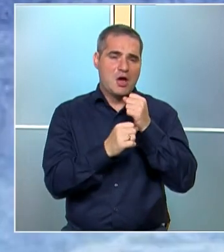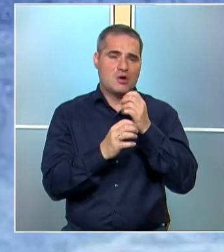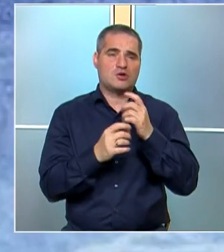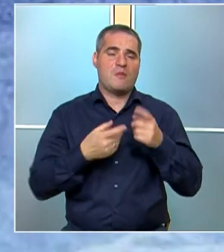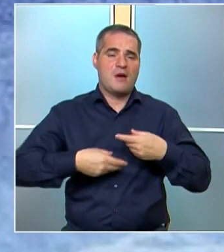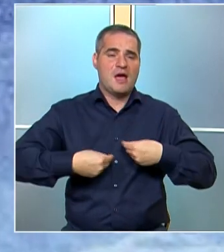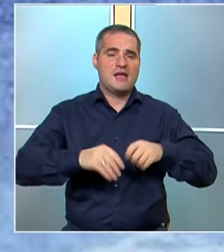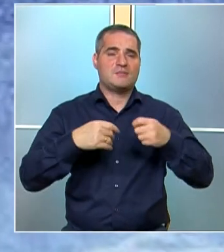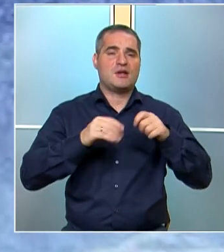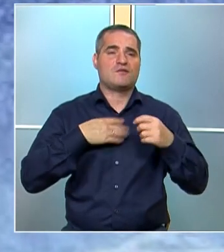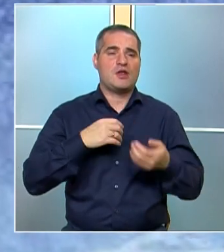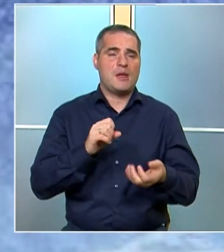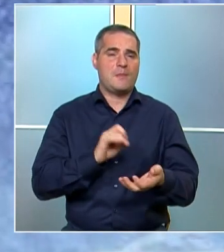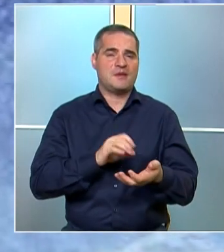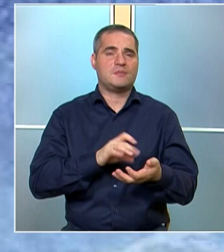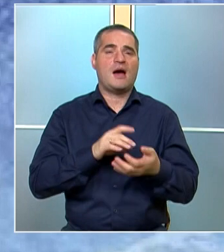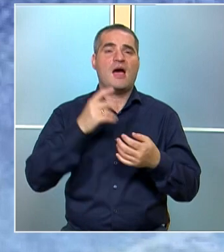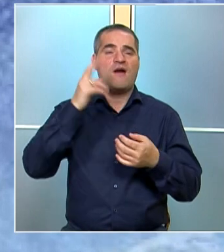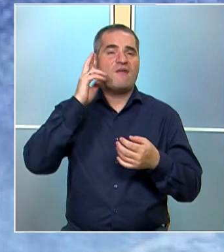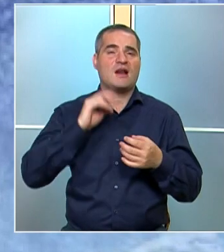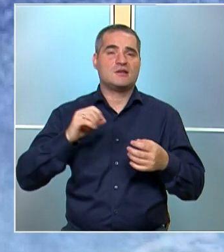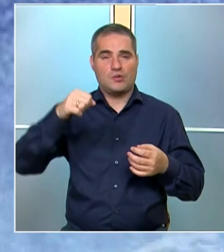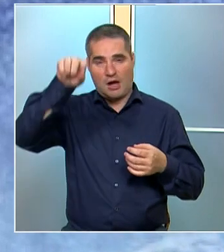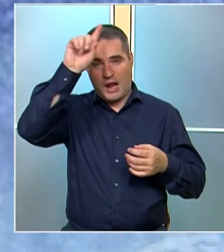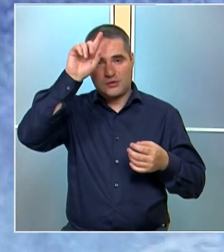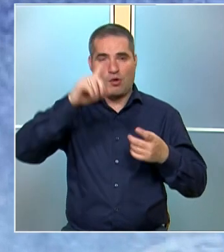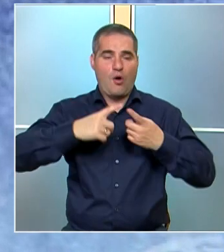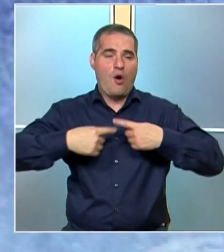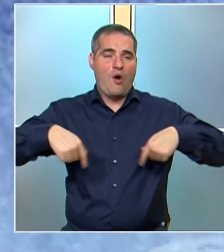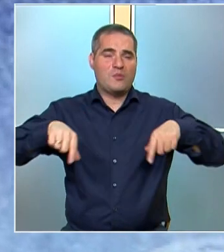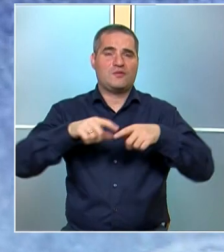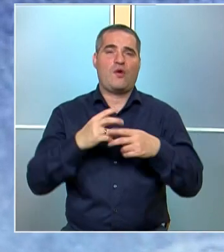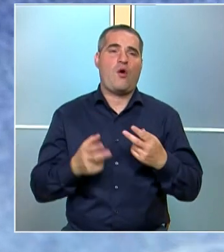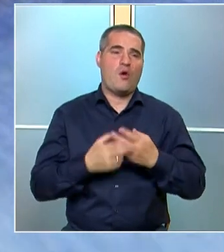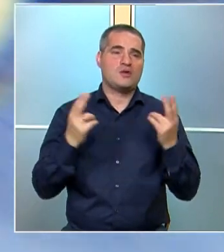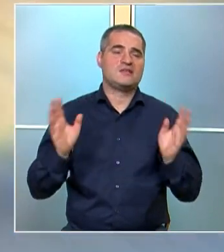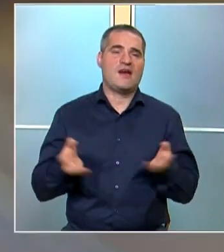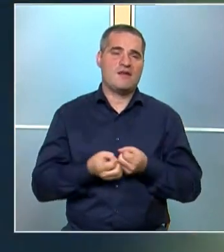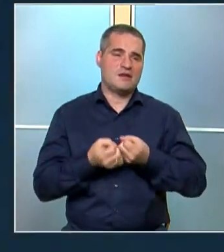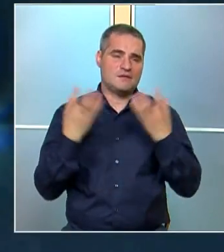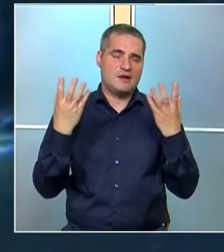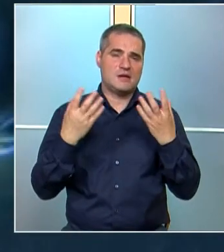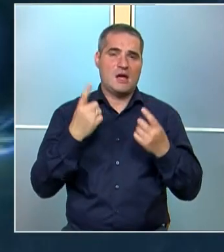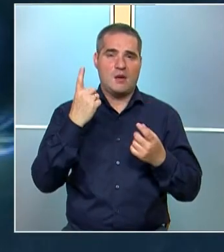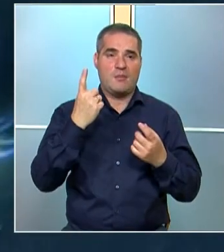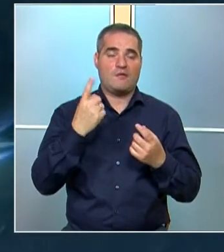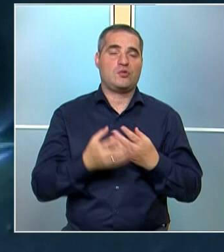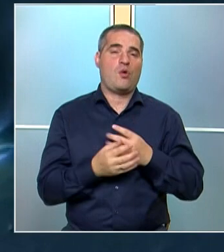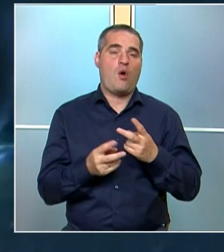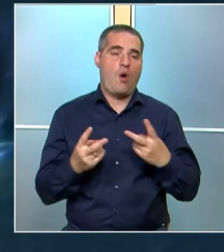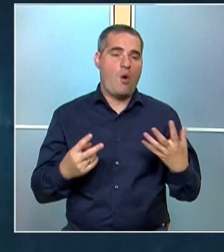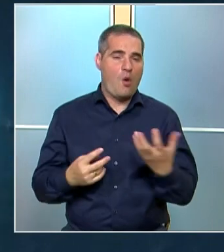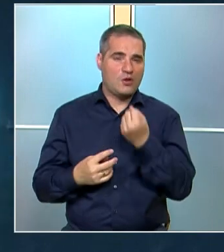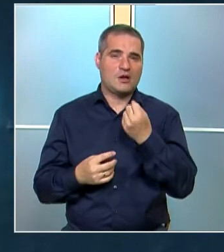изпращайки своите писма в английското крауско общество, откритията му стават всеизвестни. Първото му откритие,